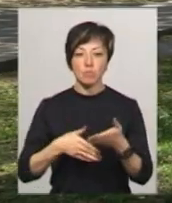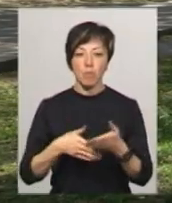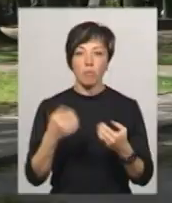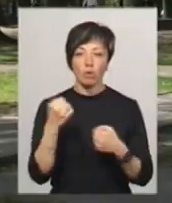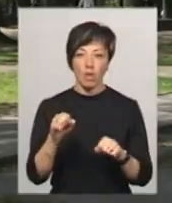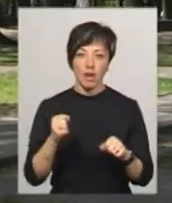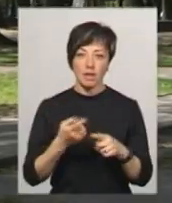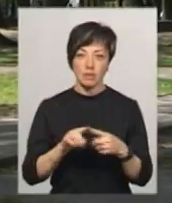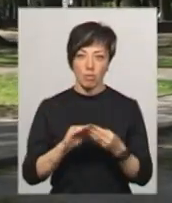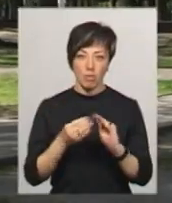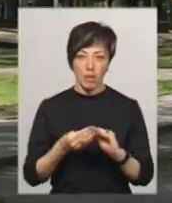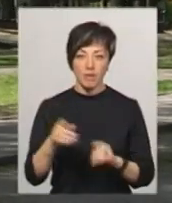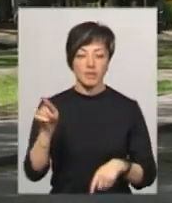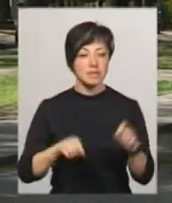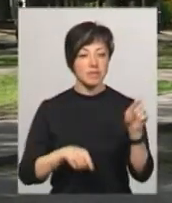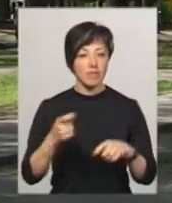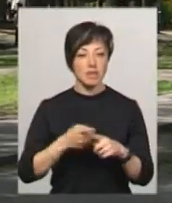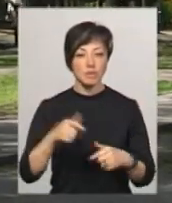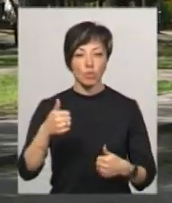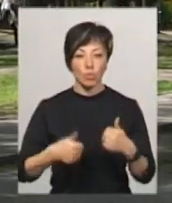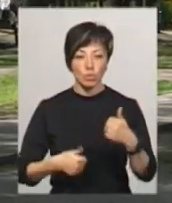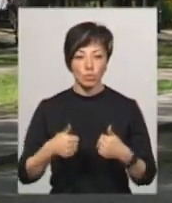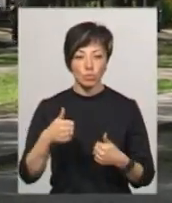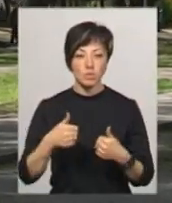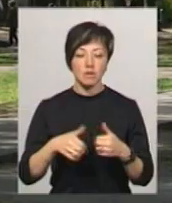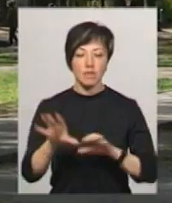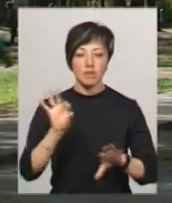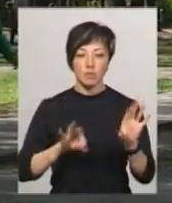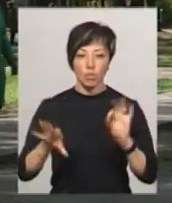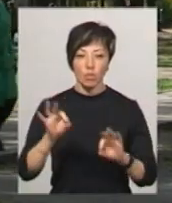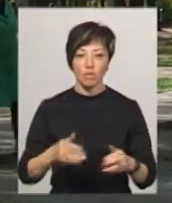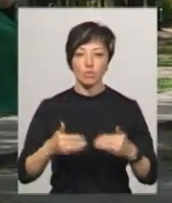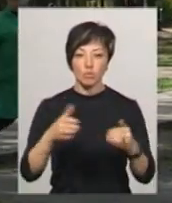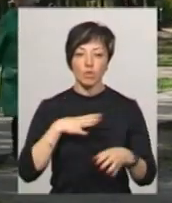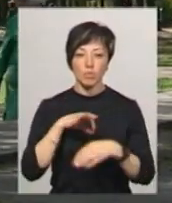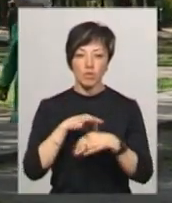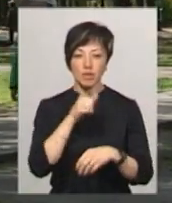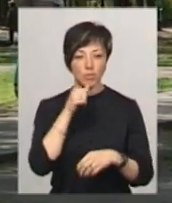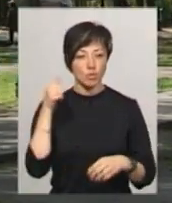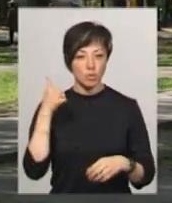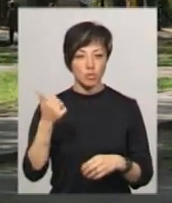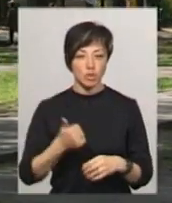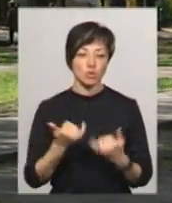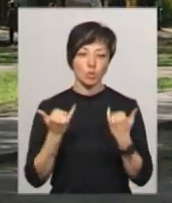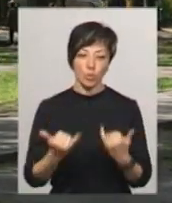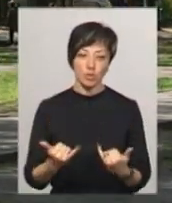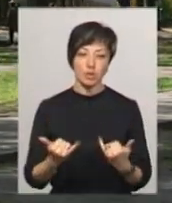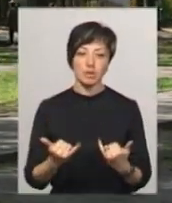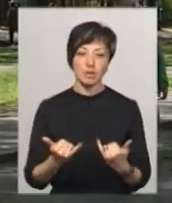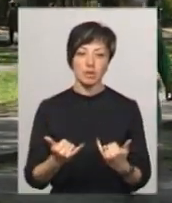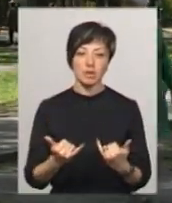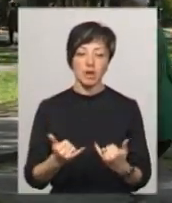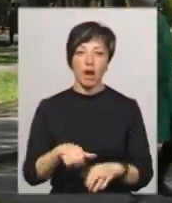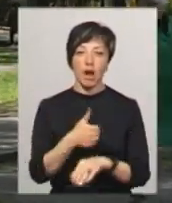екологічних. Фестиваль – це конкурс, відбіркові тури були проведені на минулому тижні, а сьогодні в